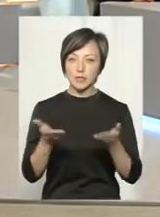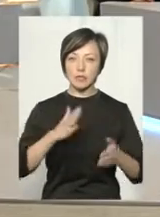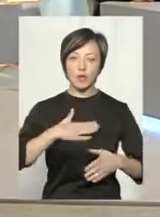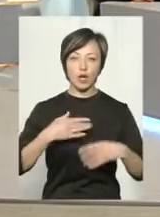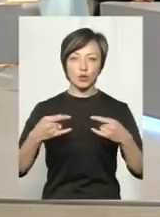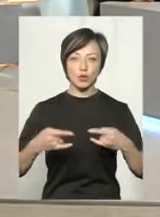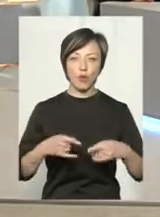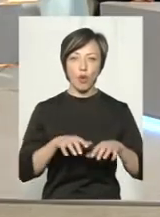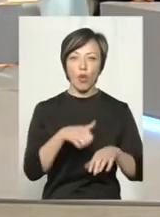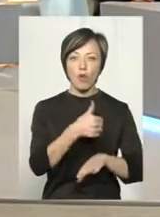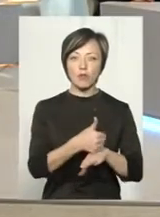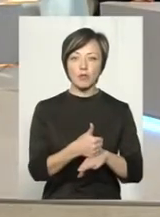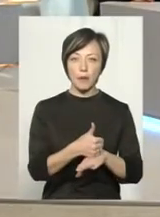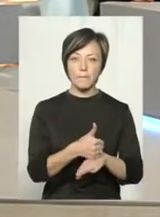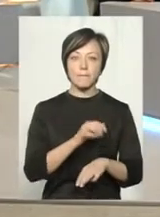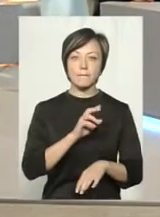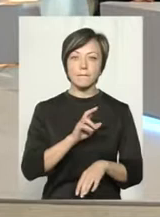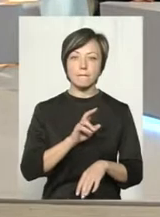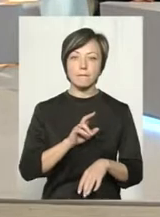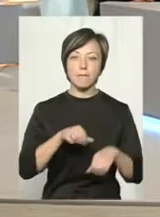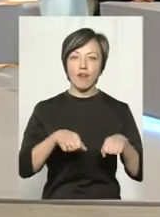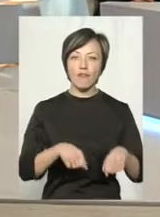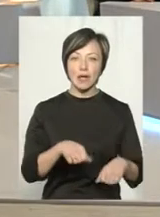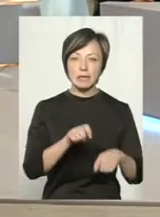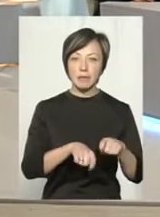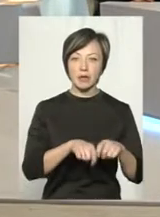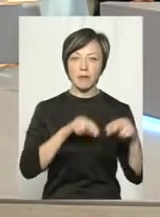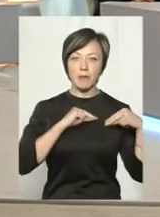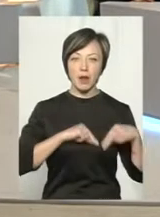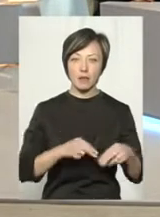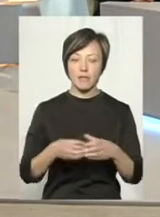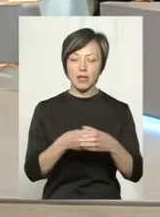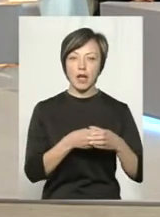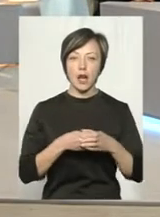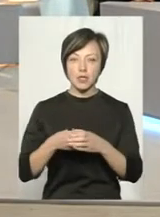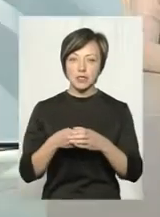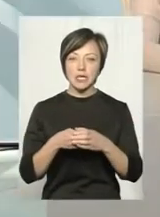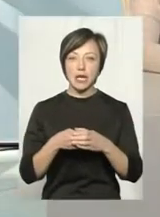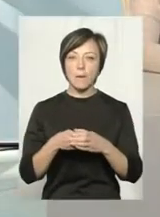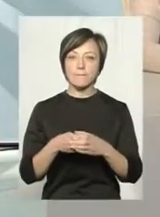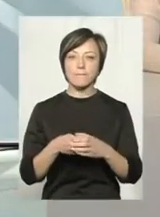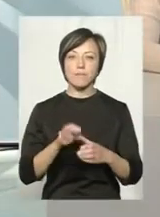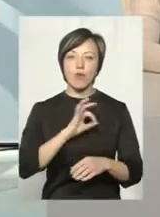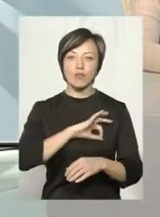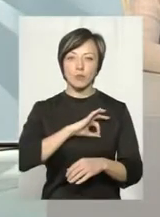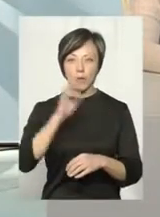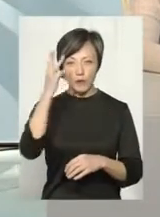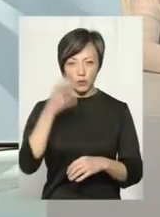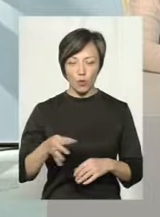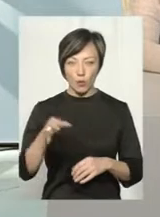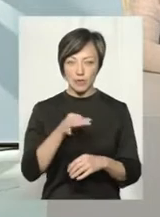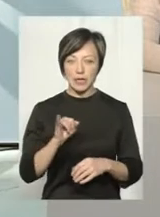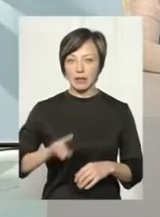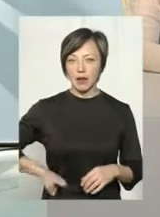студії, головним правовим інспектором праці Федерації профспілок Хмельницької області Петром Івашченком та